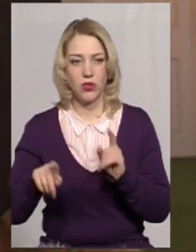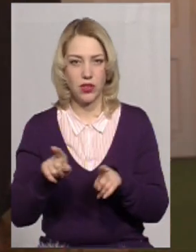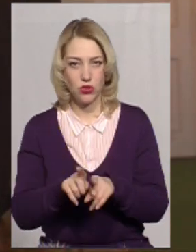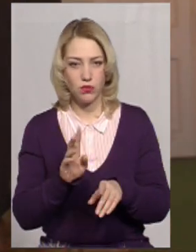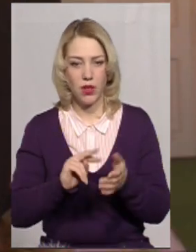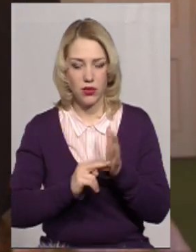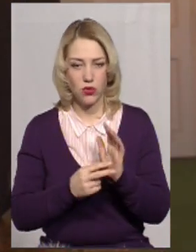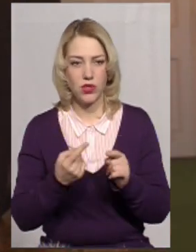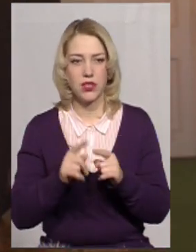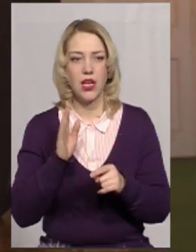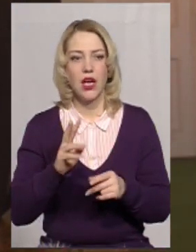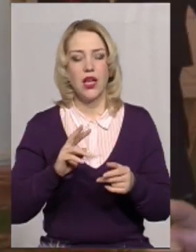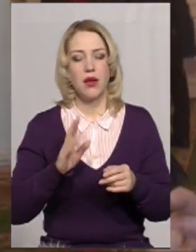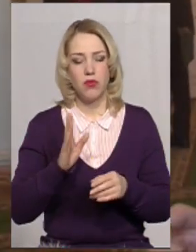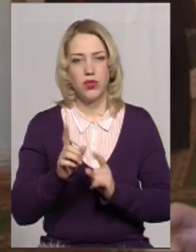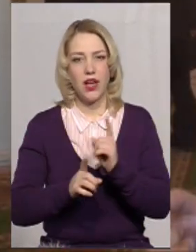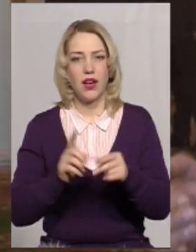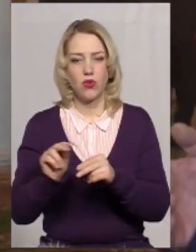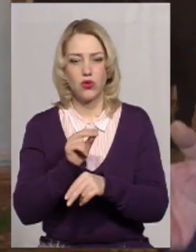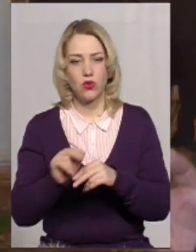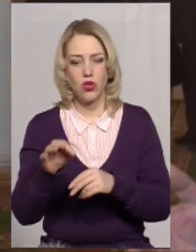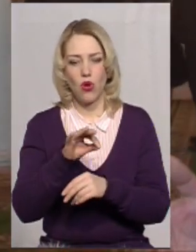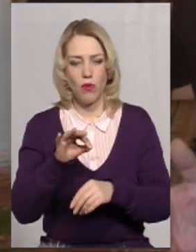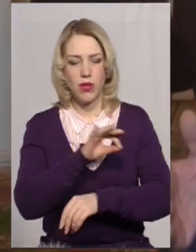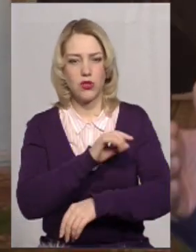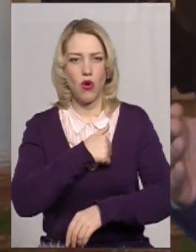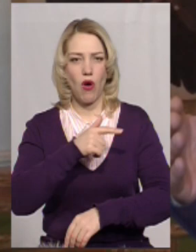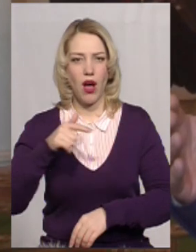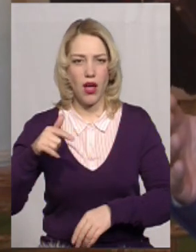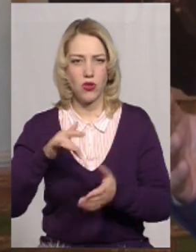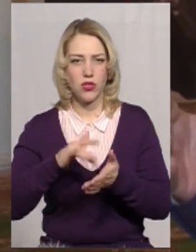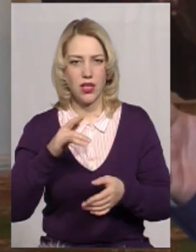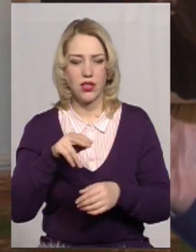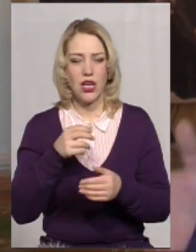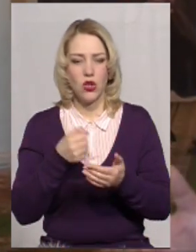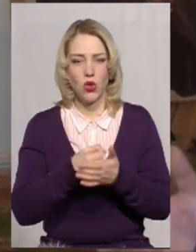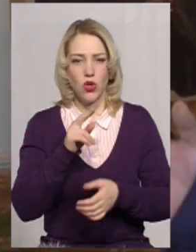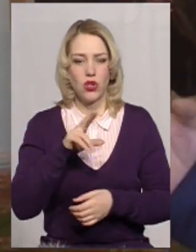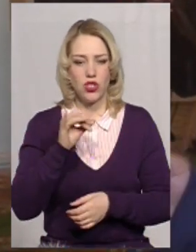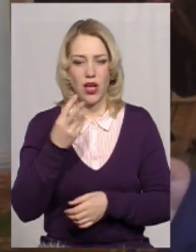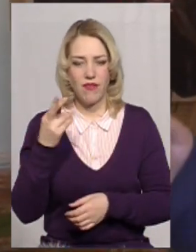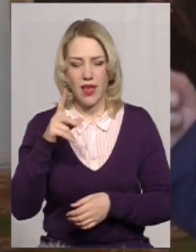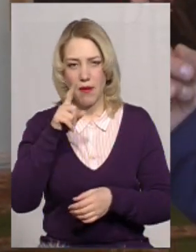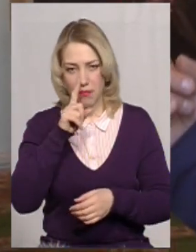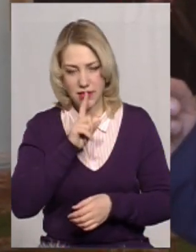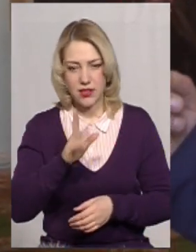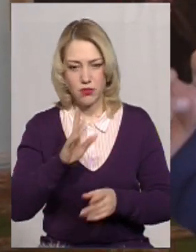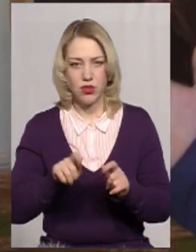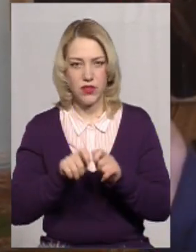продовжуємо реконструцію обласного кардіоцентру. До червня місяця ми відкриваємо кардіохірургію вже